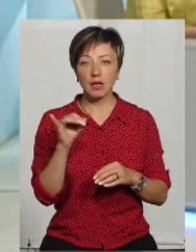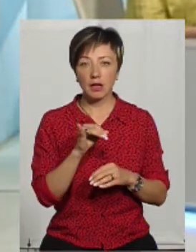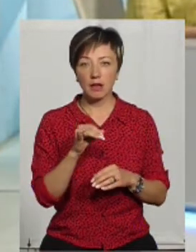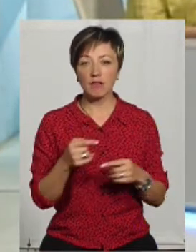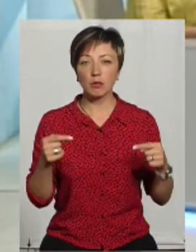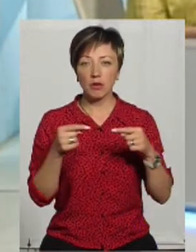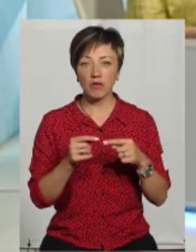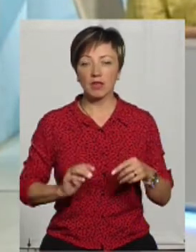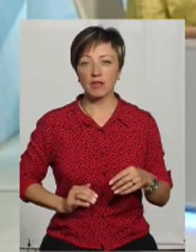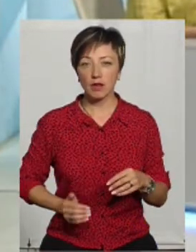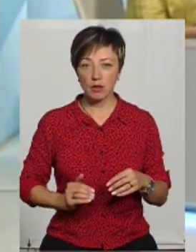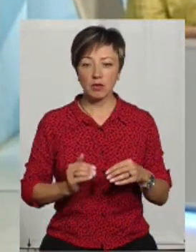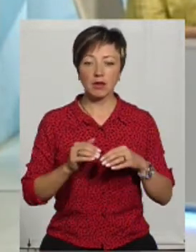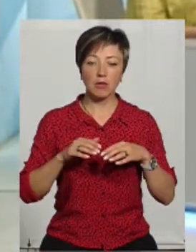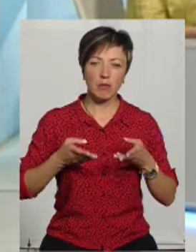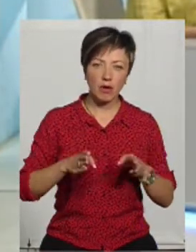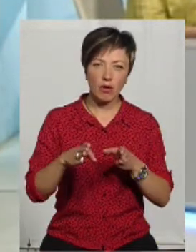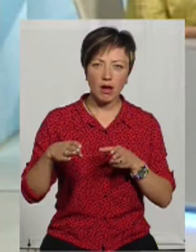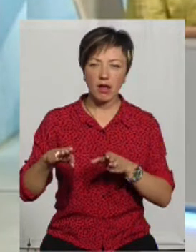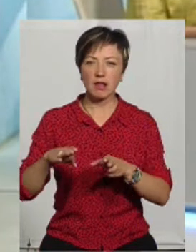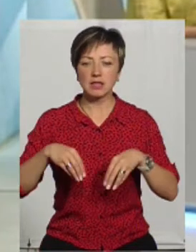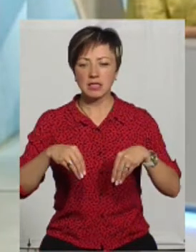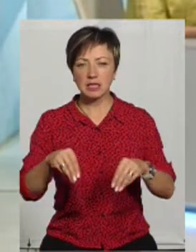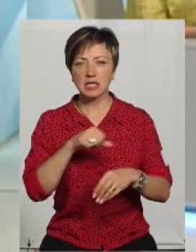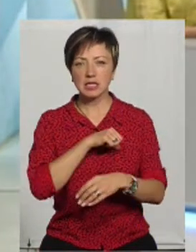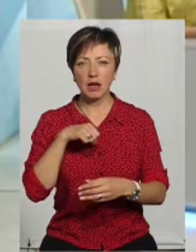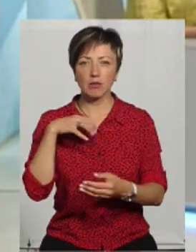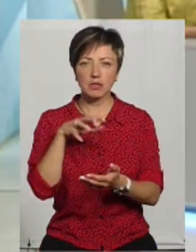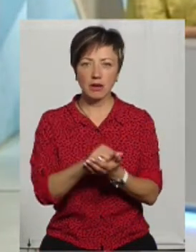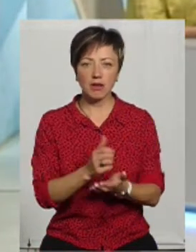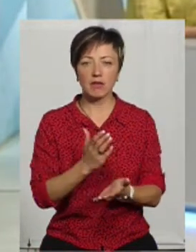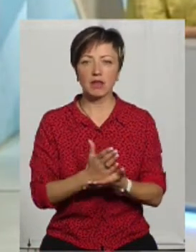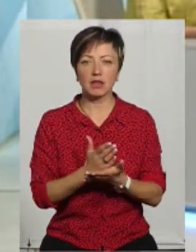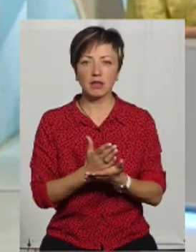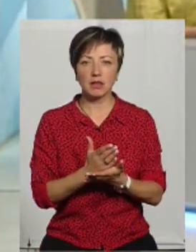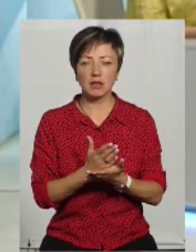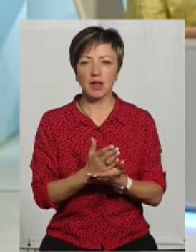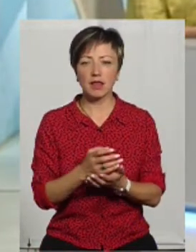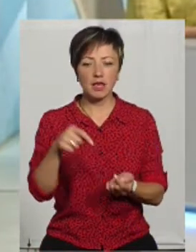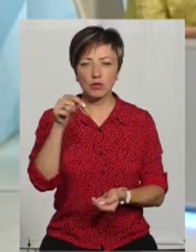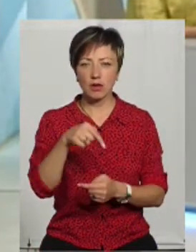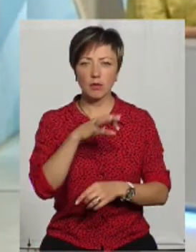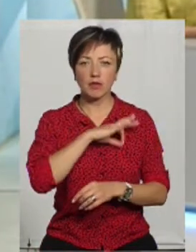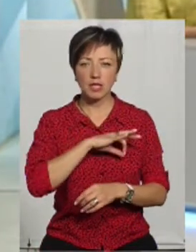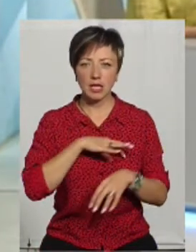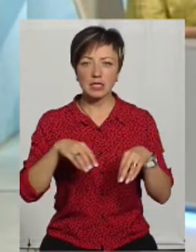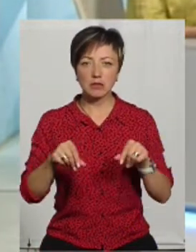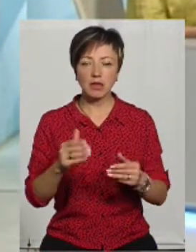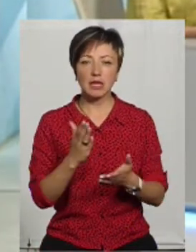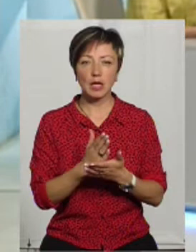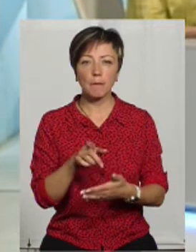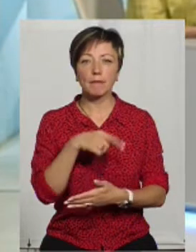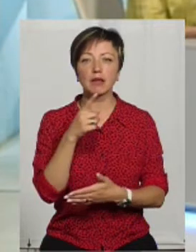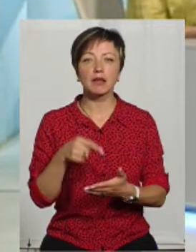агрокомпанія перегорала, засіла. Там є самозахват, там є нецільове призначення землі. І також є